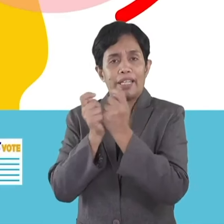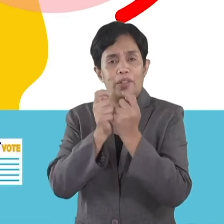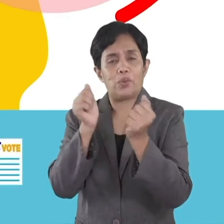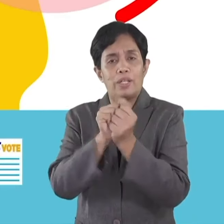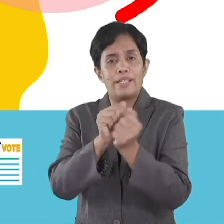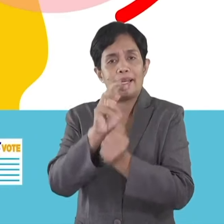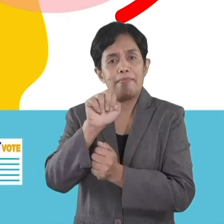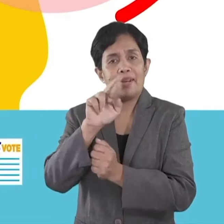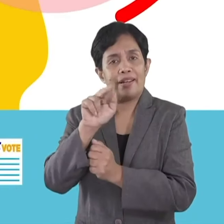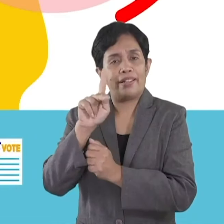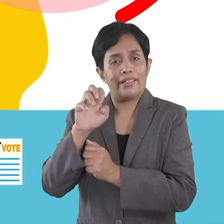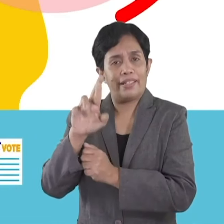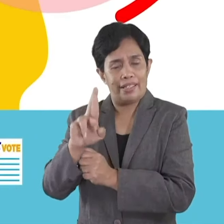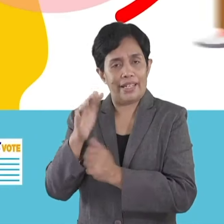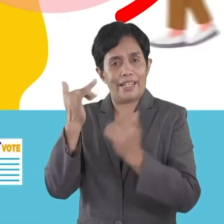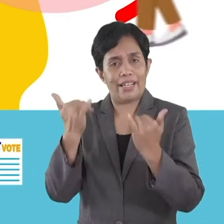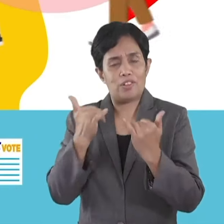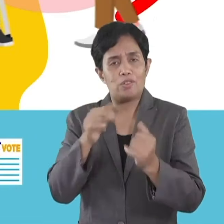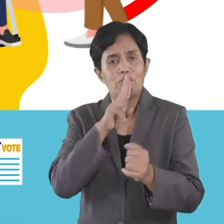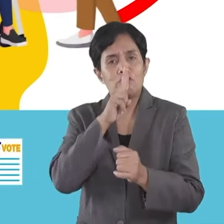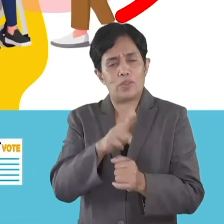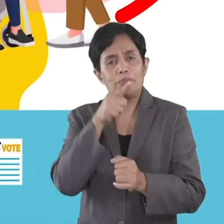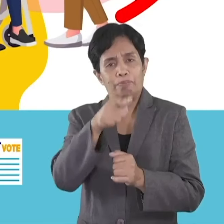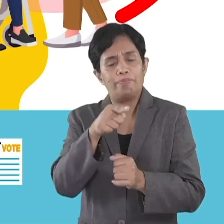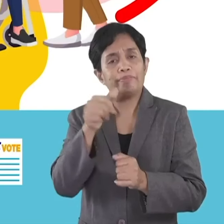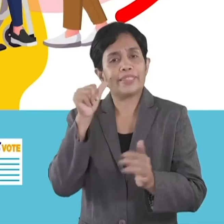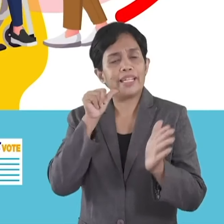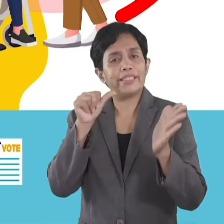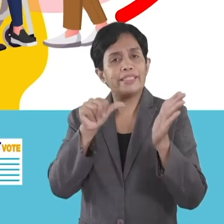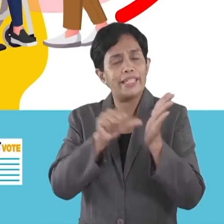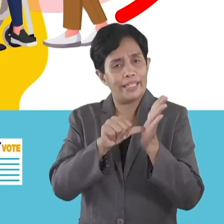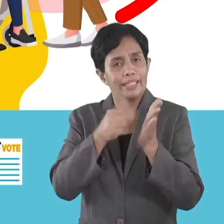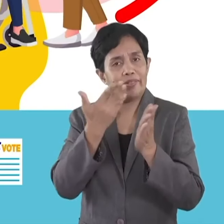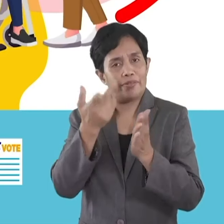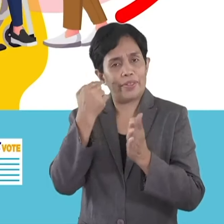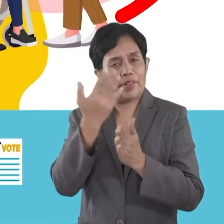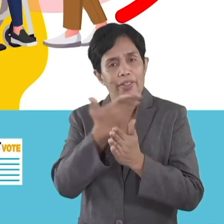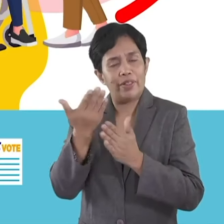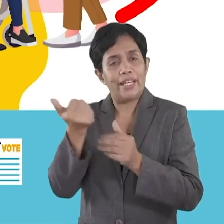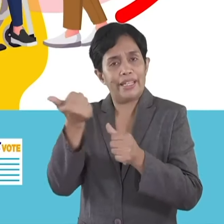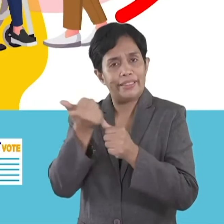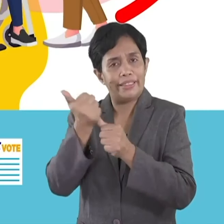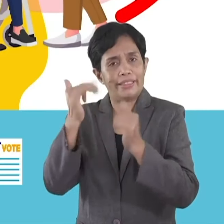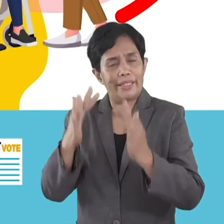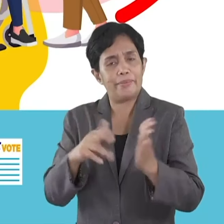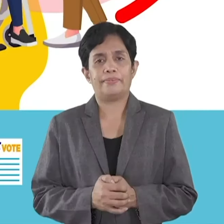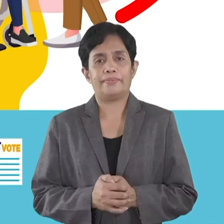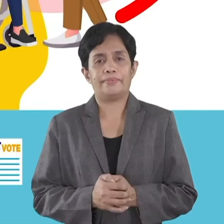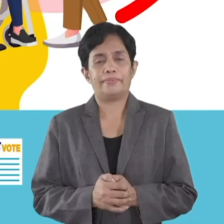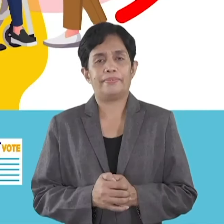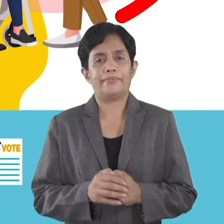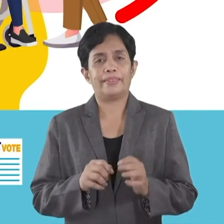Niining puntuha, dalhon ka sa lingkuranan para nimo o para sa imong asistor para magsugod na